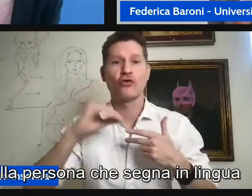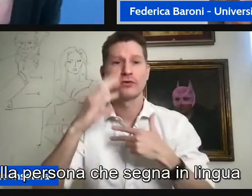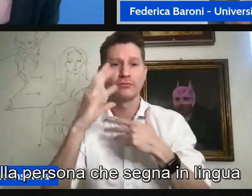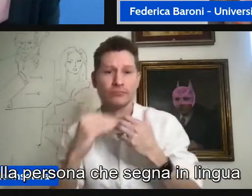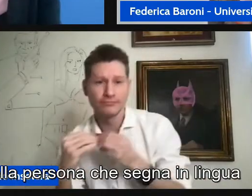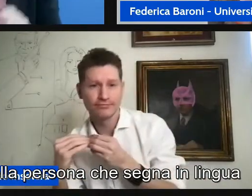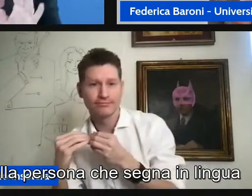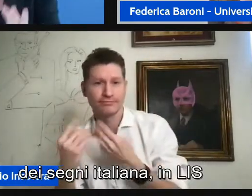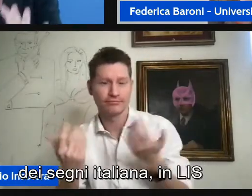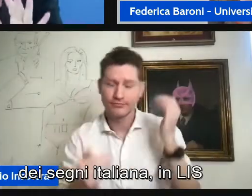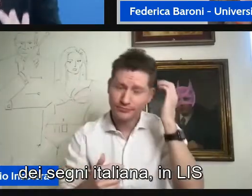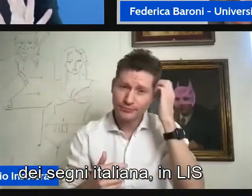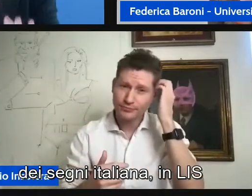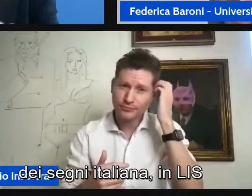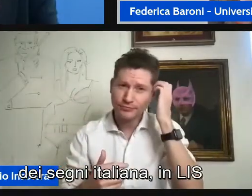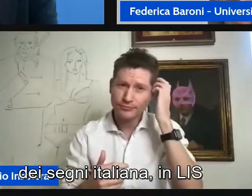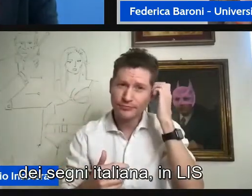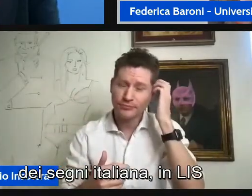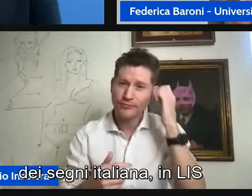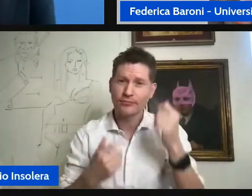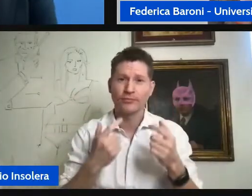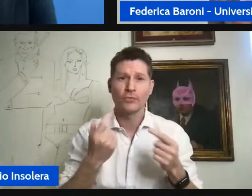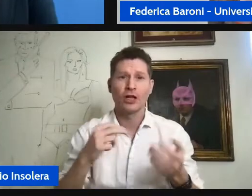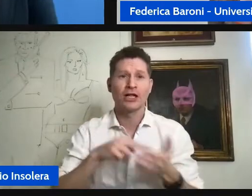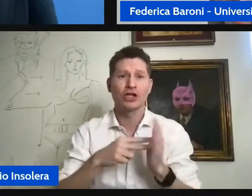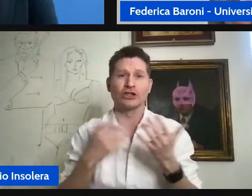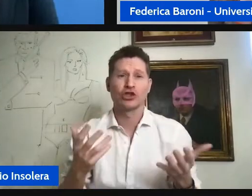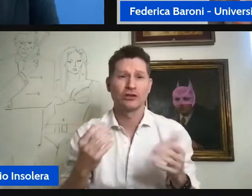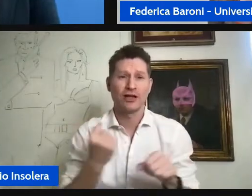persona che segna il lingua di segno italiana in this